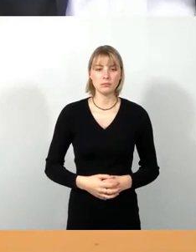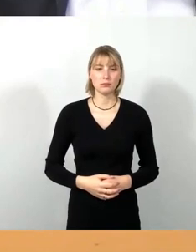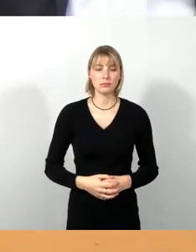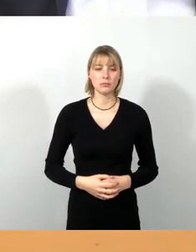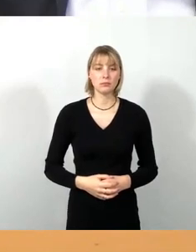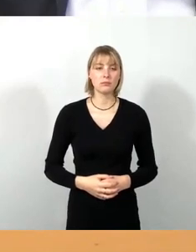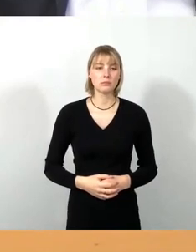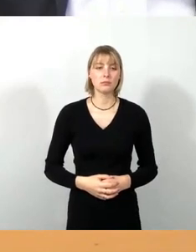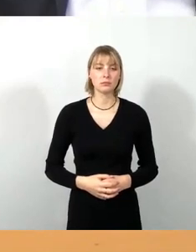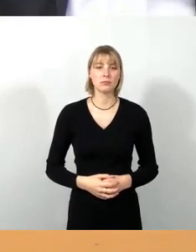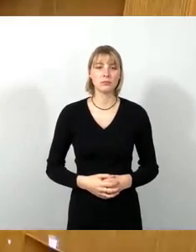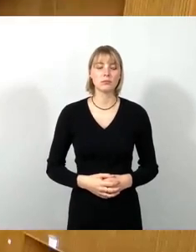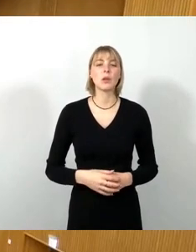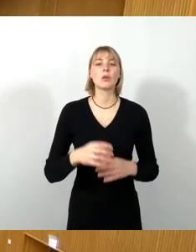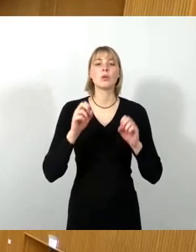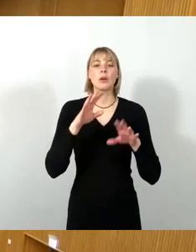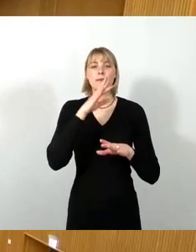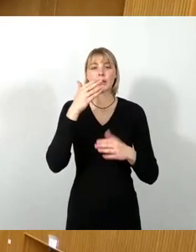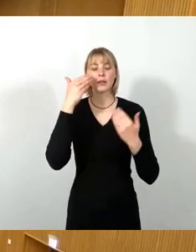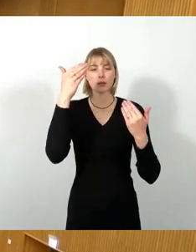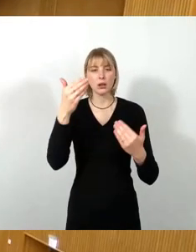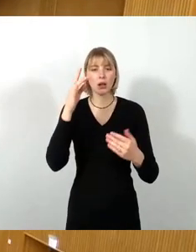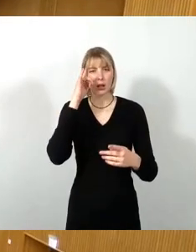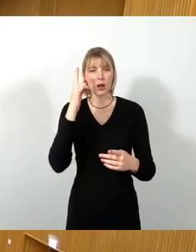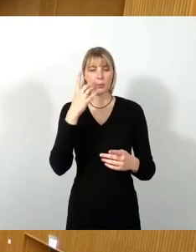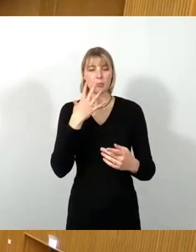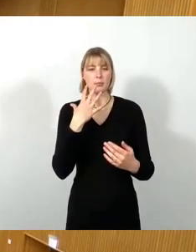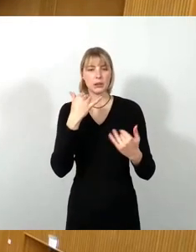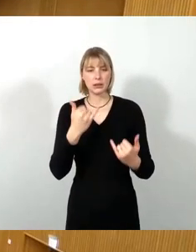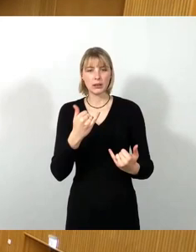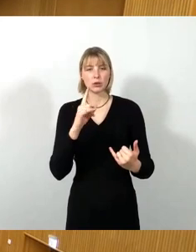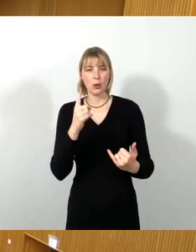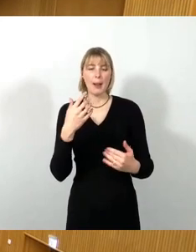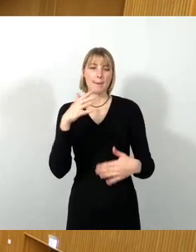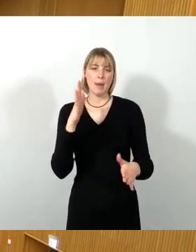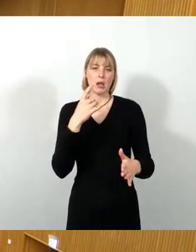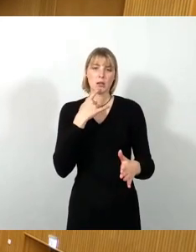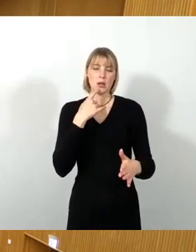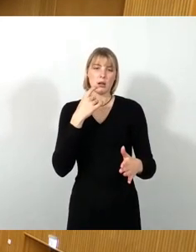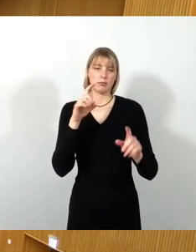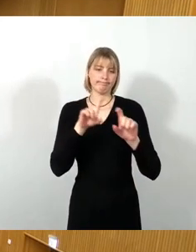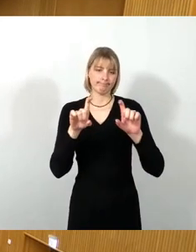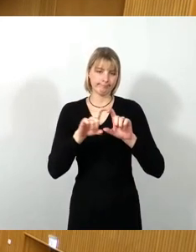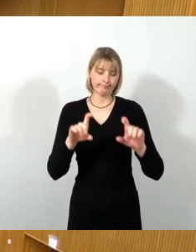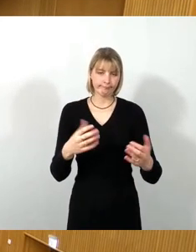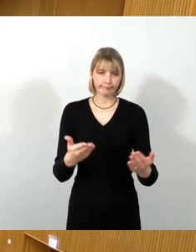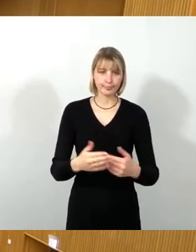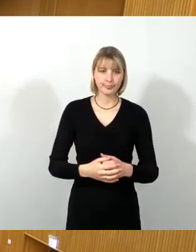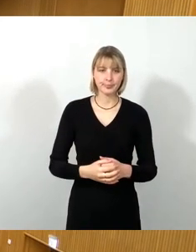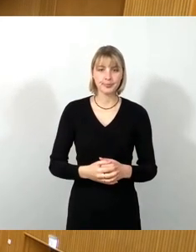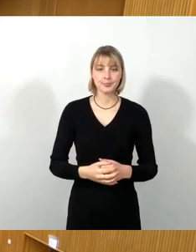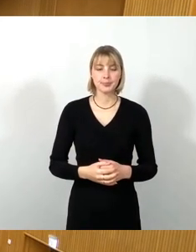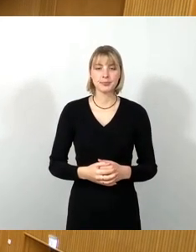Ja, vielen Dank, meine Damen und Herren. Wir versuchen das Ganze nochmal etwas zu versachlichen. Also zunächst sollte es das